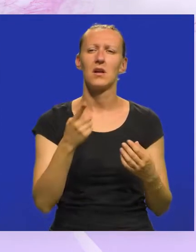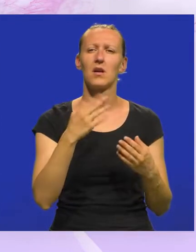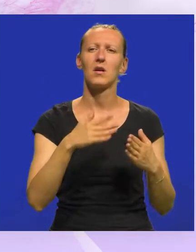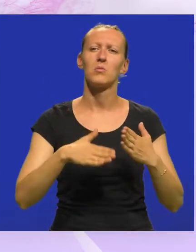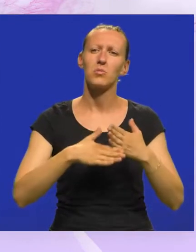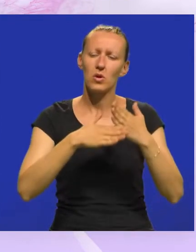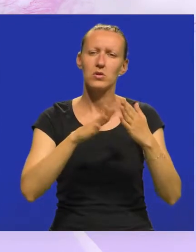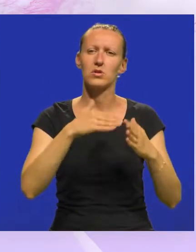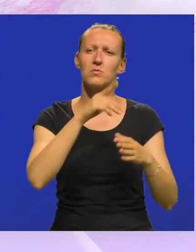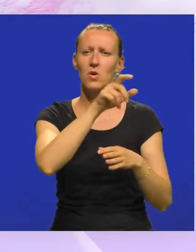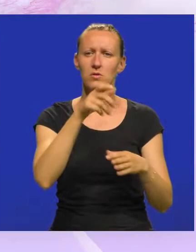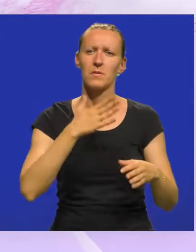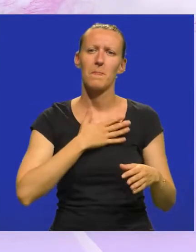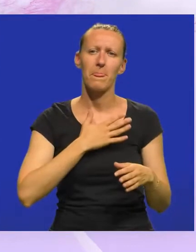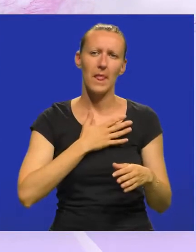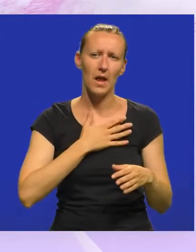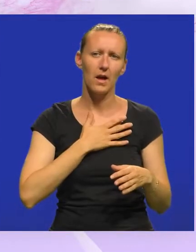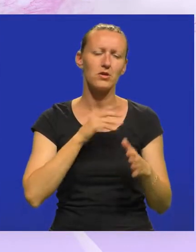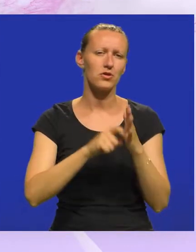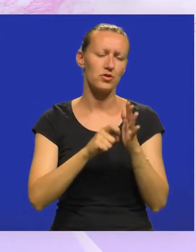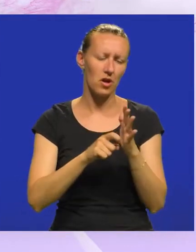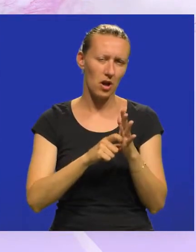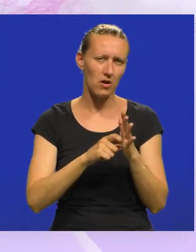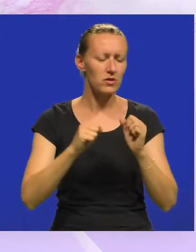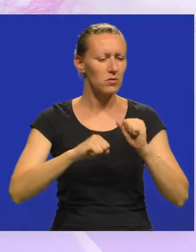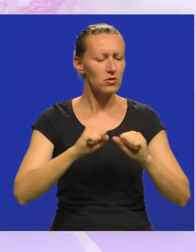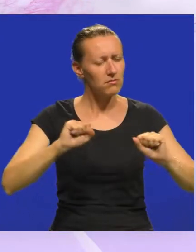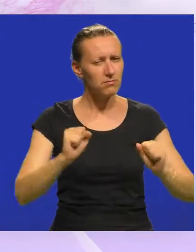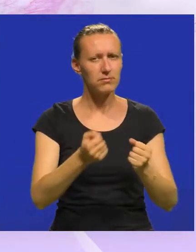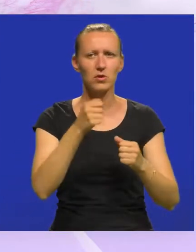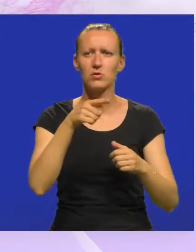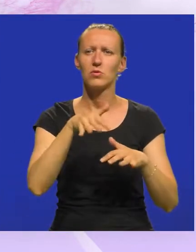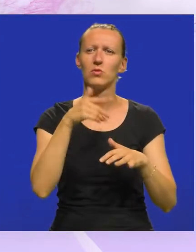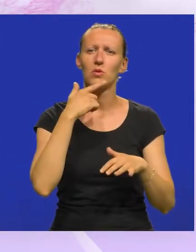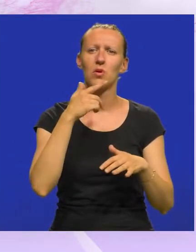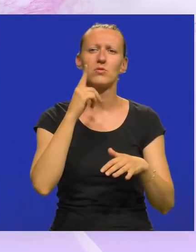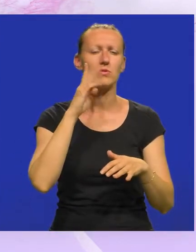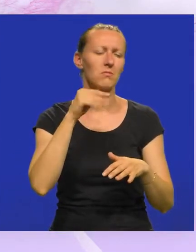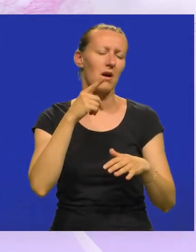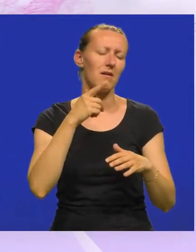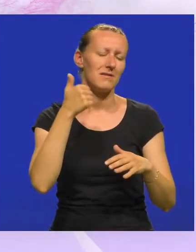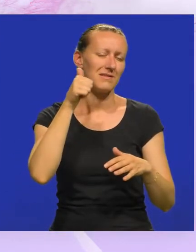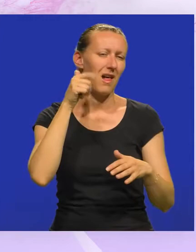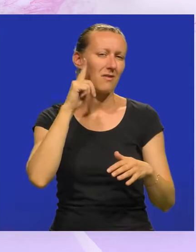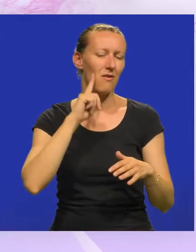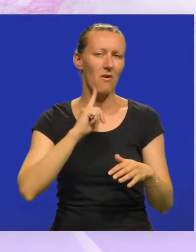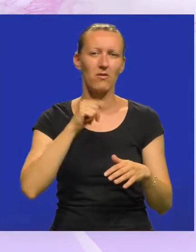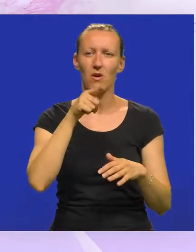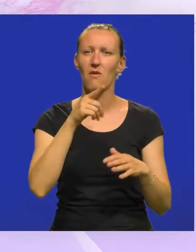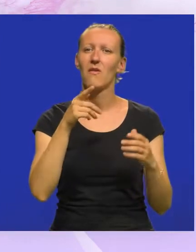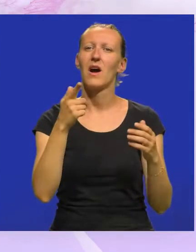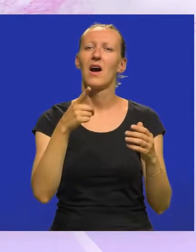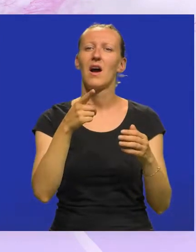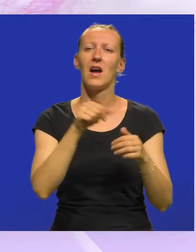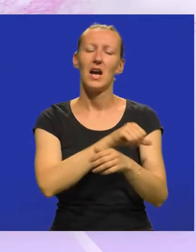potičemo talente naših članova. To su mahom ljudi u zlatnim godinama i ova izložba je